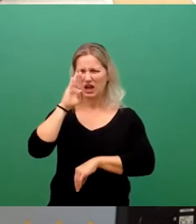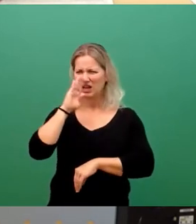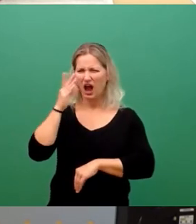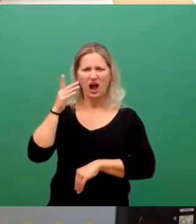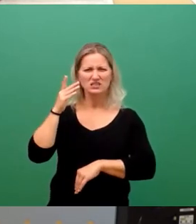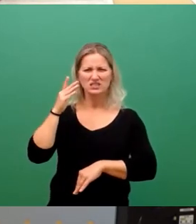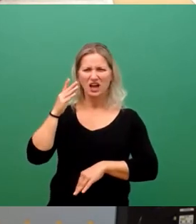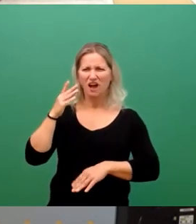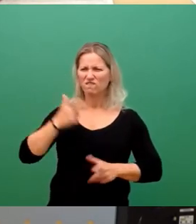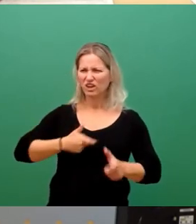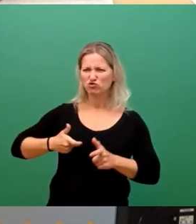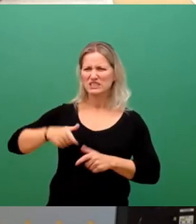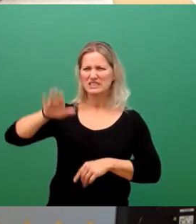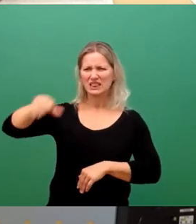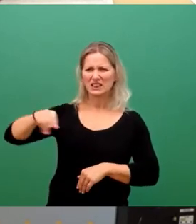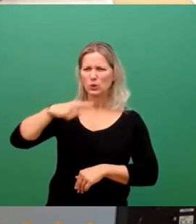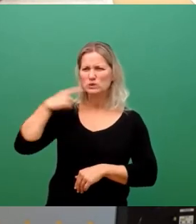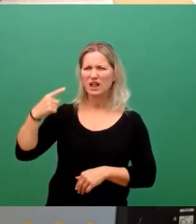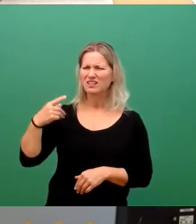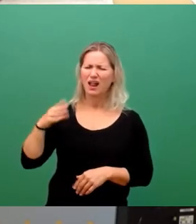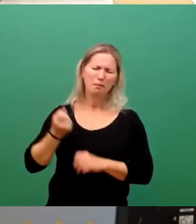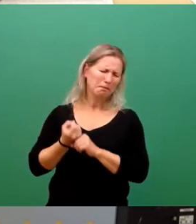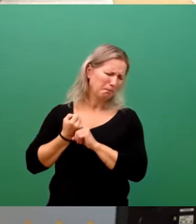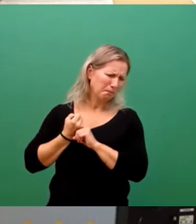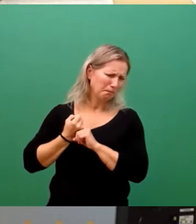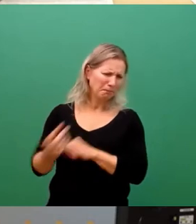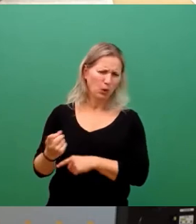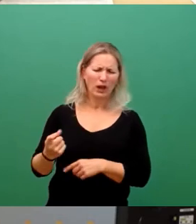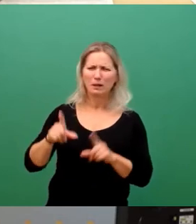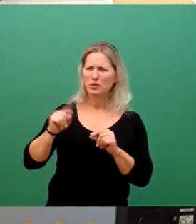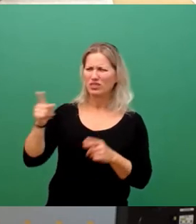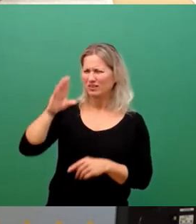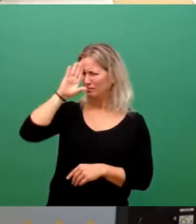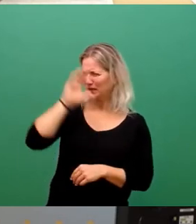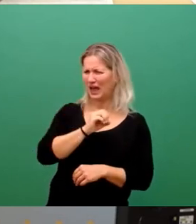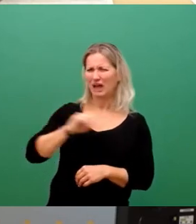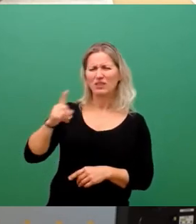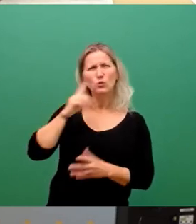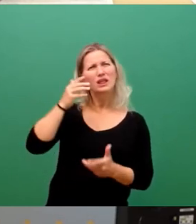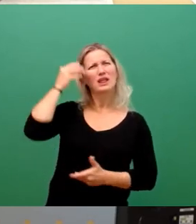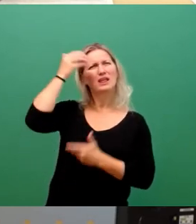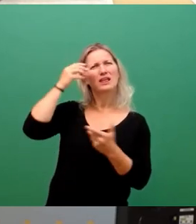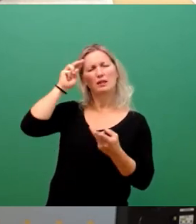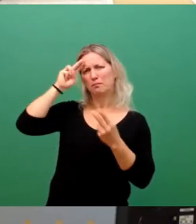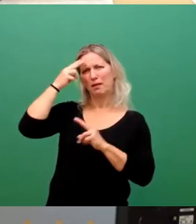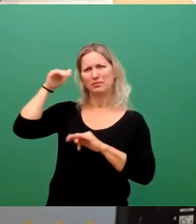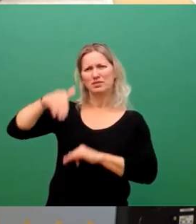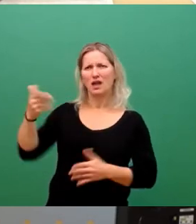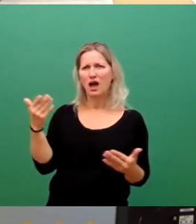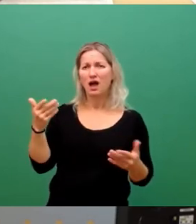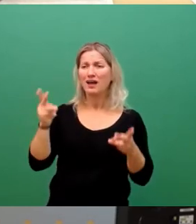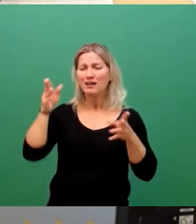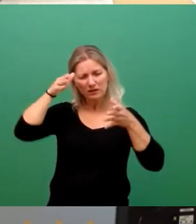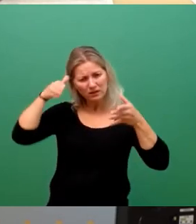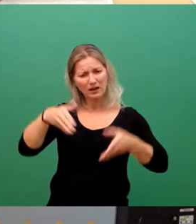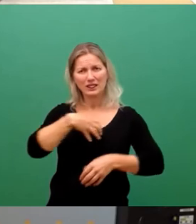in Russland, das ist alles Müll und es zeugt von ihrem Unverstand und von ihrer ideologischen Verblendetheit. Anstatt sich der Probleme der Dresdner